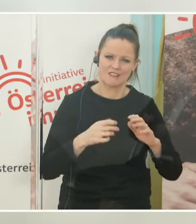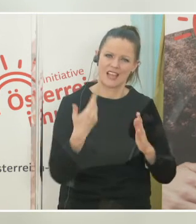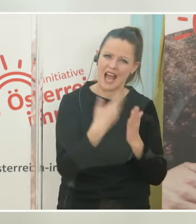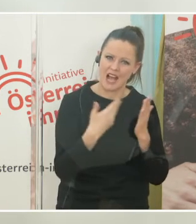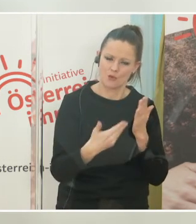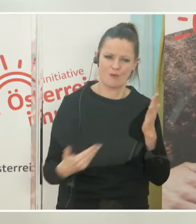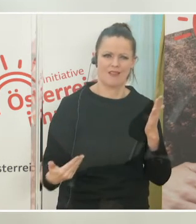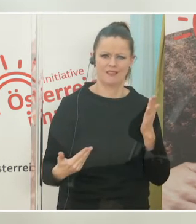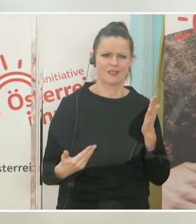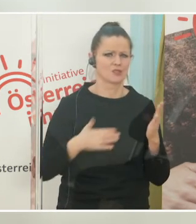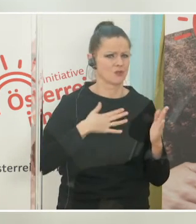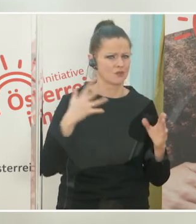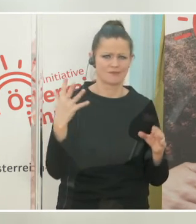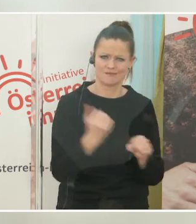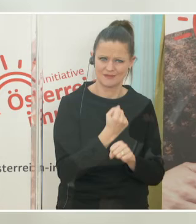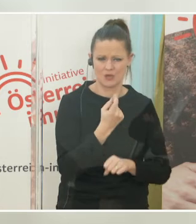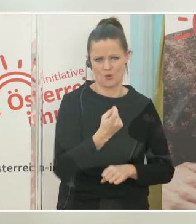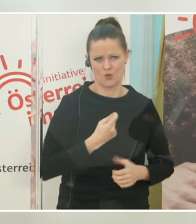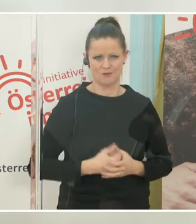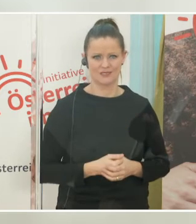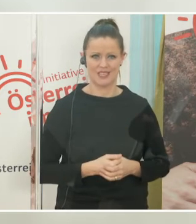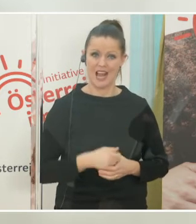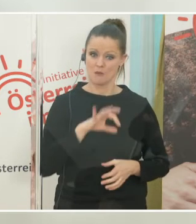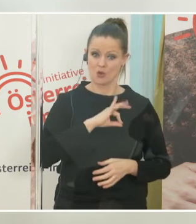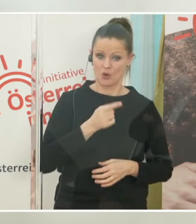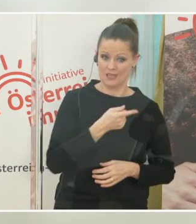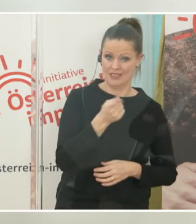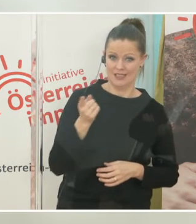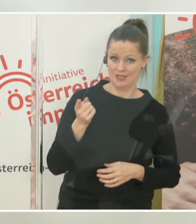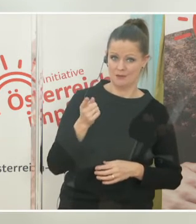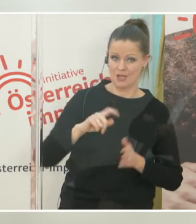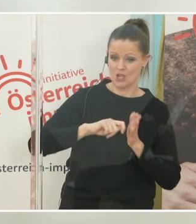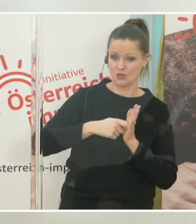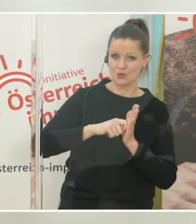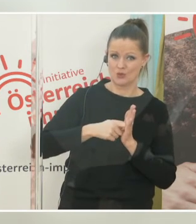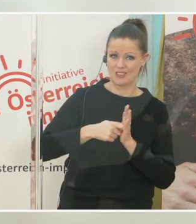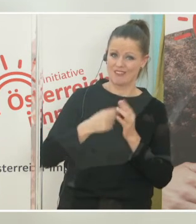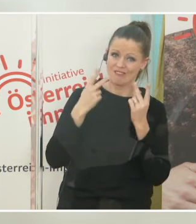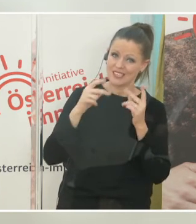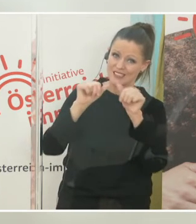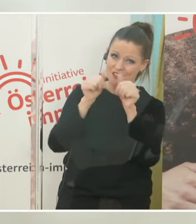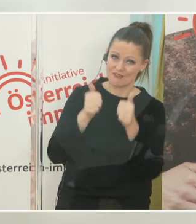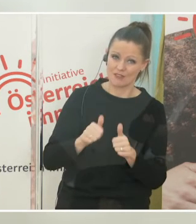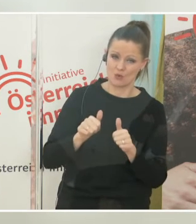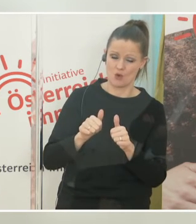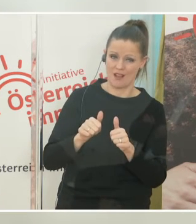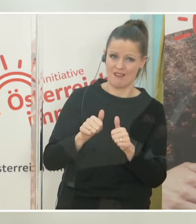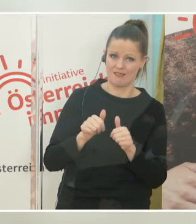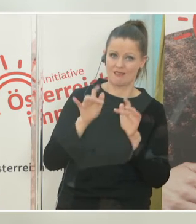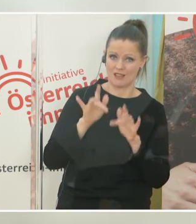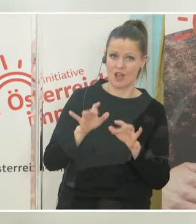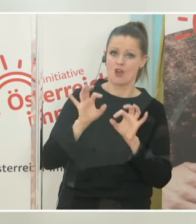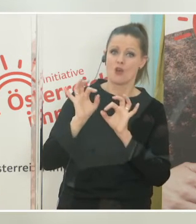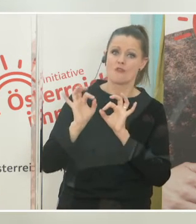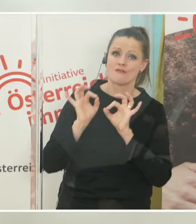gewinnen werden, aber die Kollegen sind sicher auch Schlüsselfiguren in der Aufklärung der